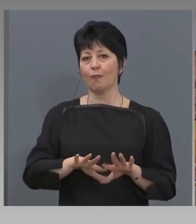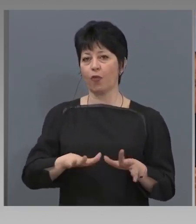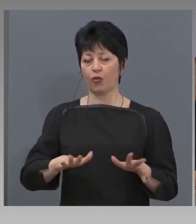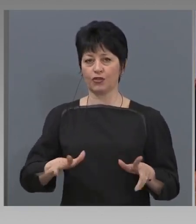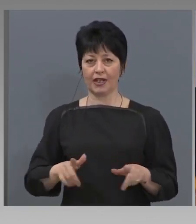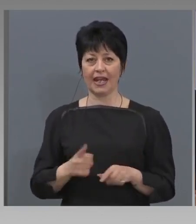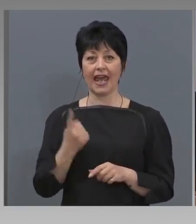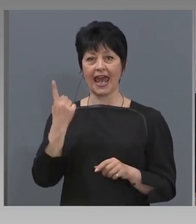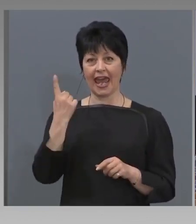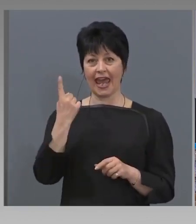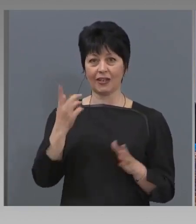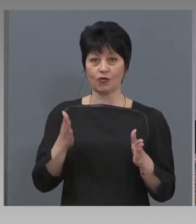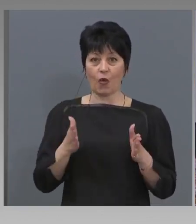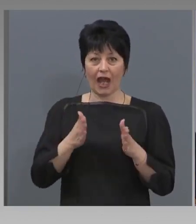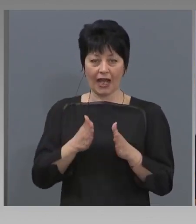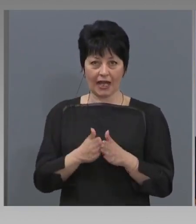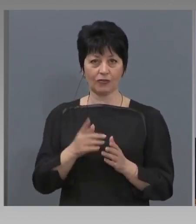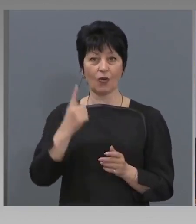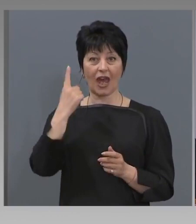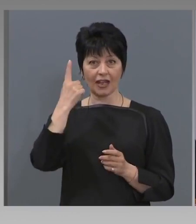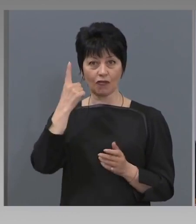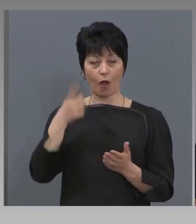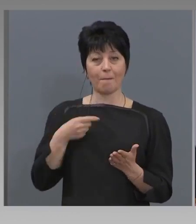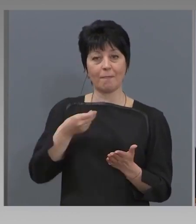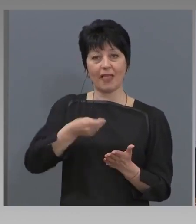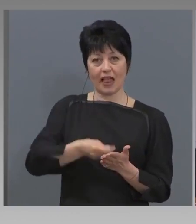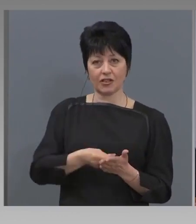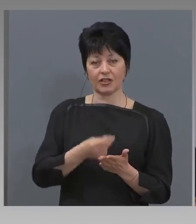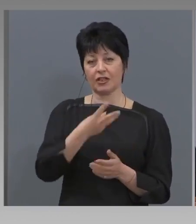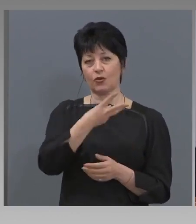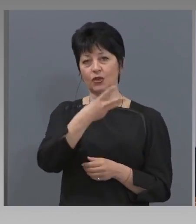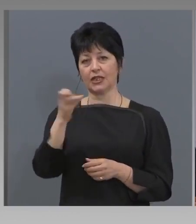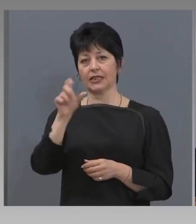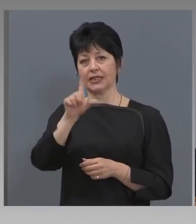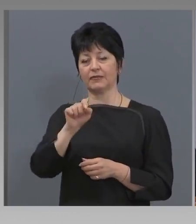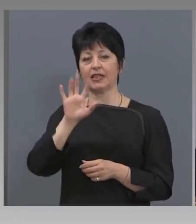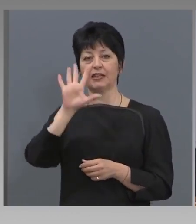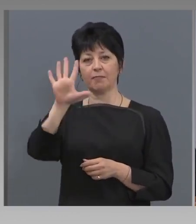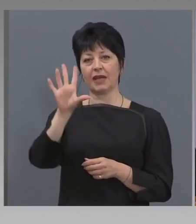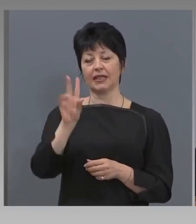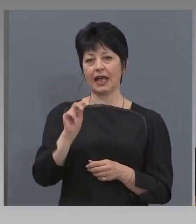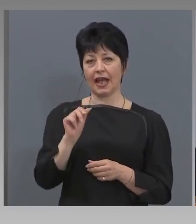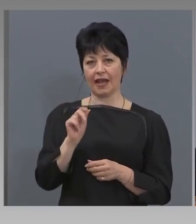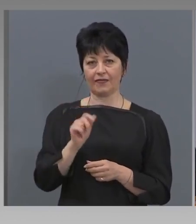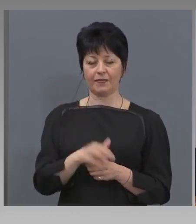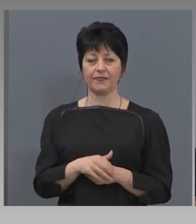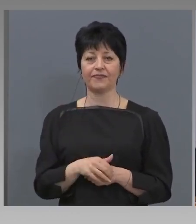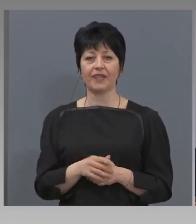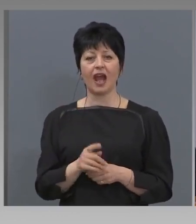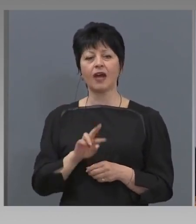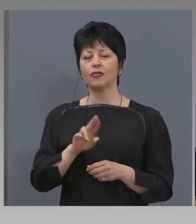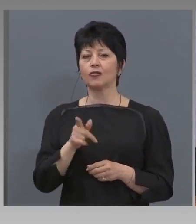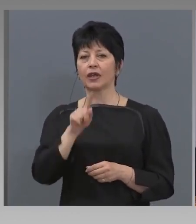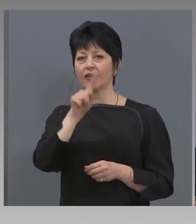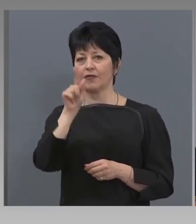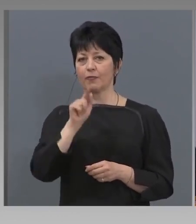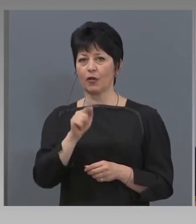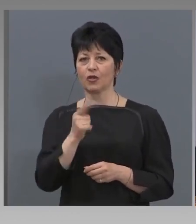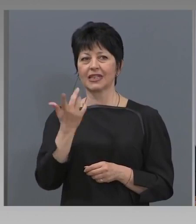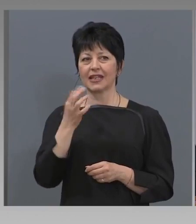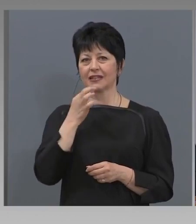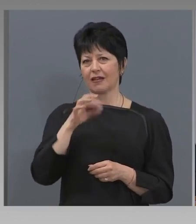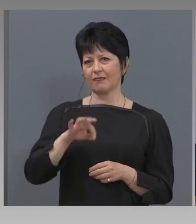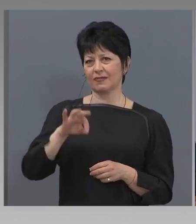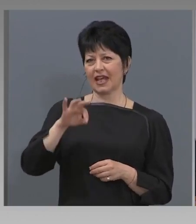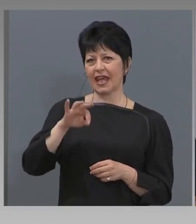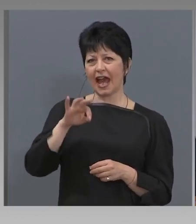Еднократна помощ означава едно плащане в размер на 375 лева. И третият ми въпрос е свързан с заявката, която